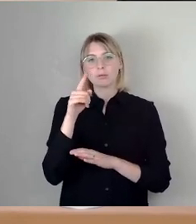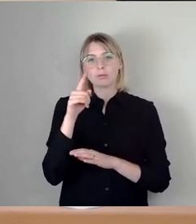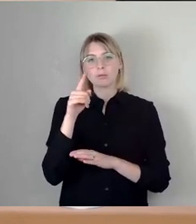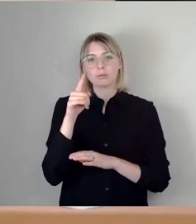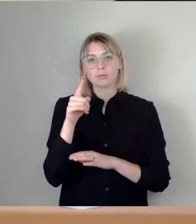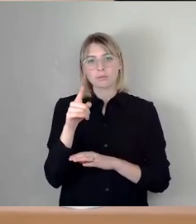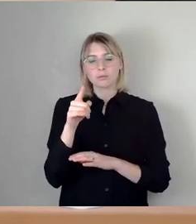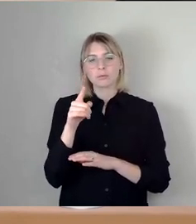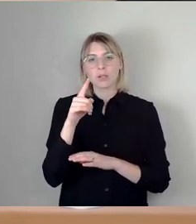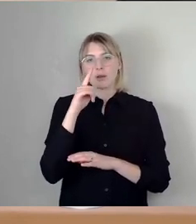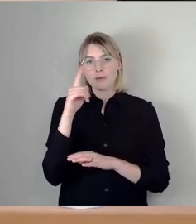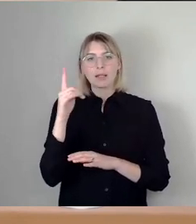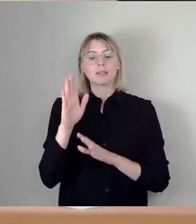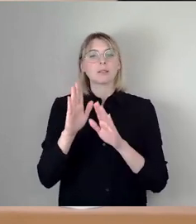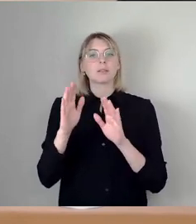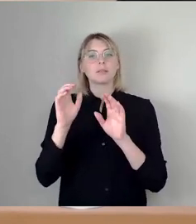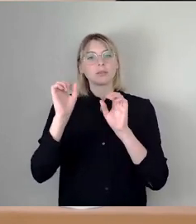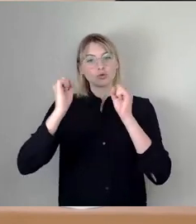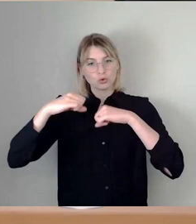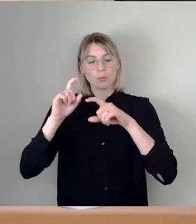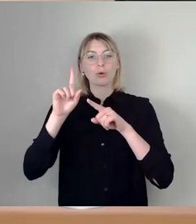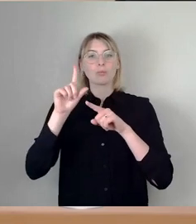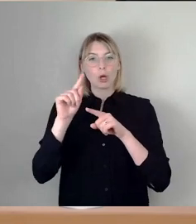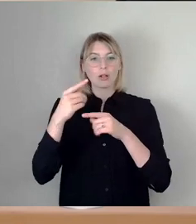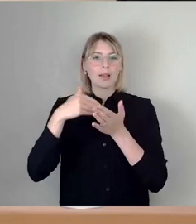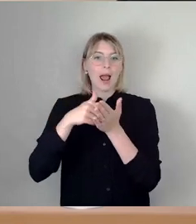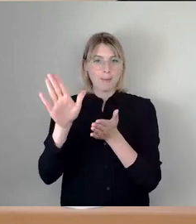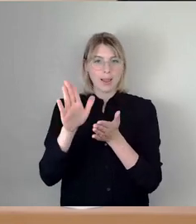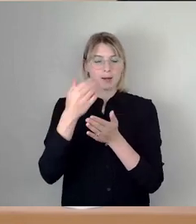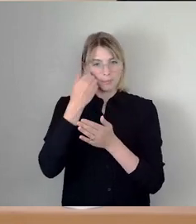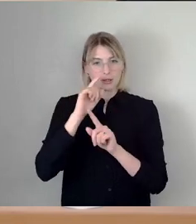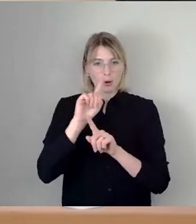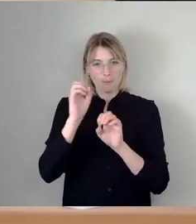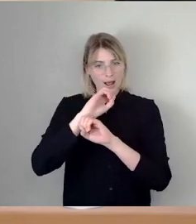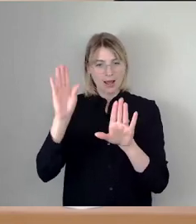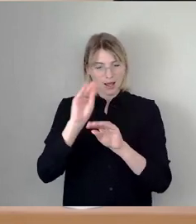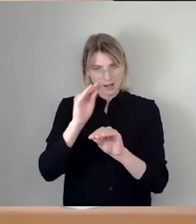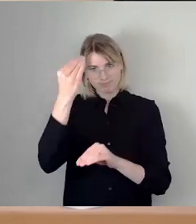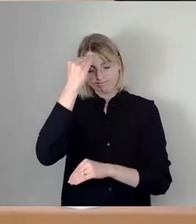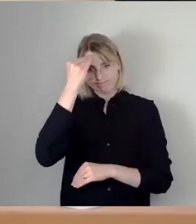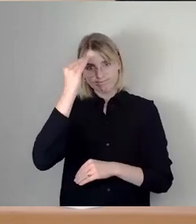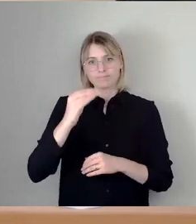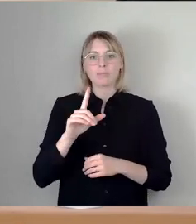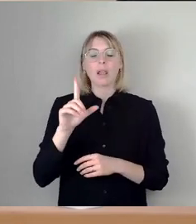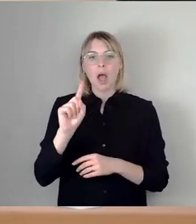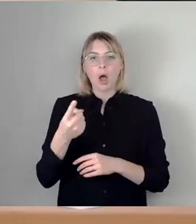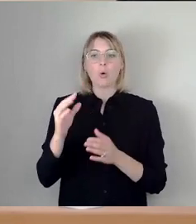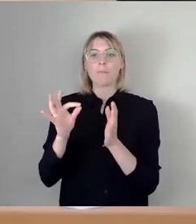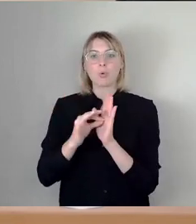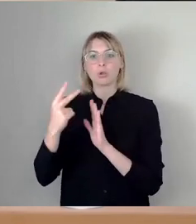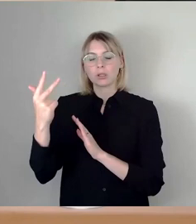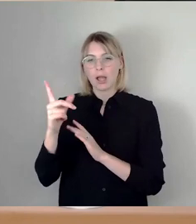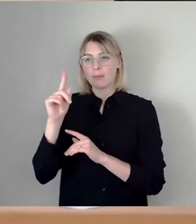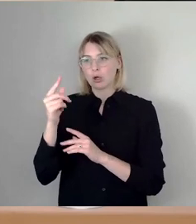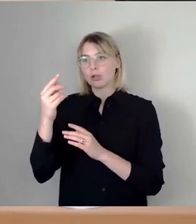ablehnen. Dass das nochmal allen klar ist, das würde auch den Punkt 3 bedeuten. Wer zustimmt dort, lehnt dann zum Schluss